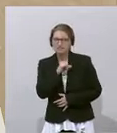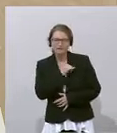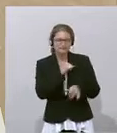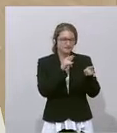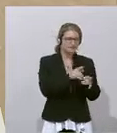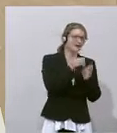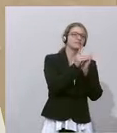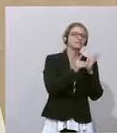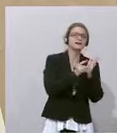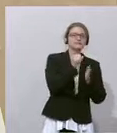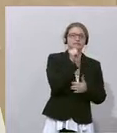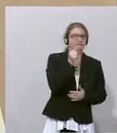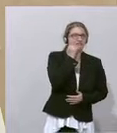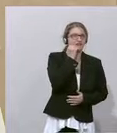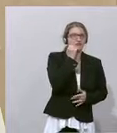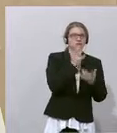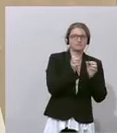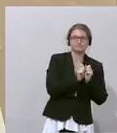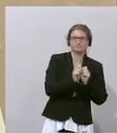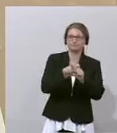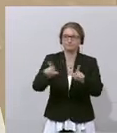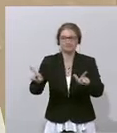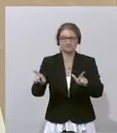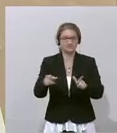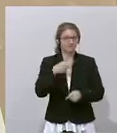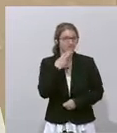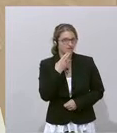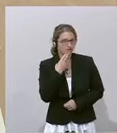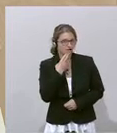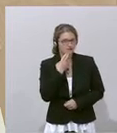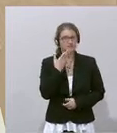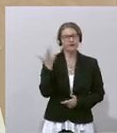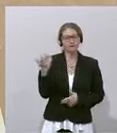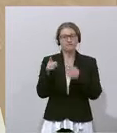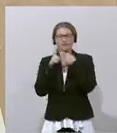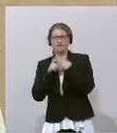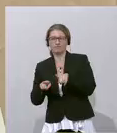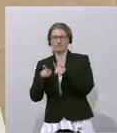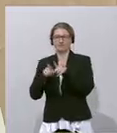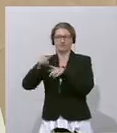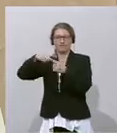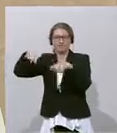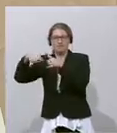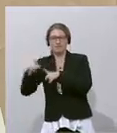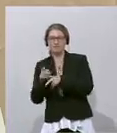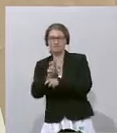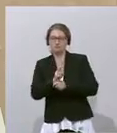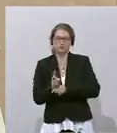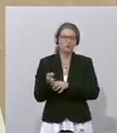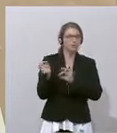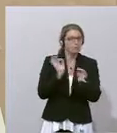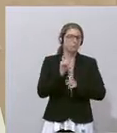und die sind in bestimmten Situationen Hacker. Die wollen eine Partei oder wen auch immer mit echten Daten